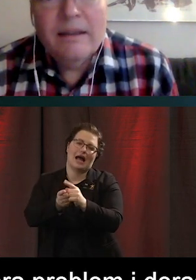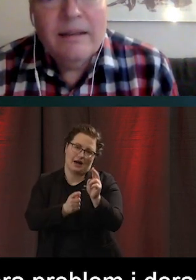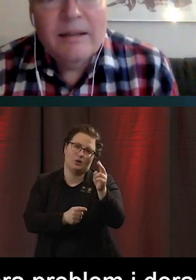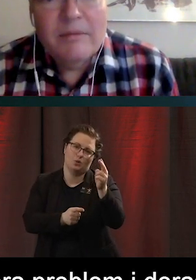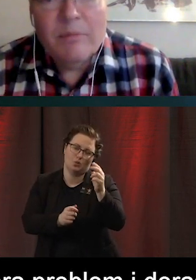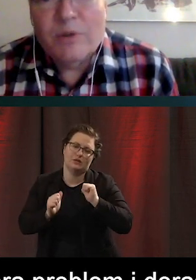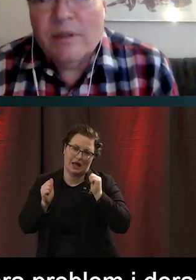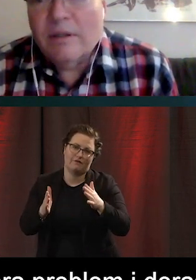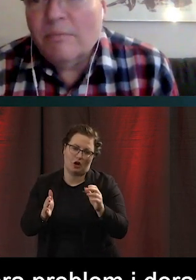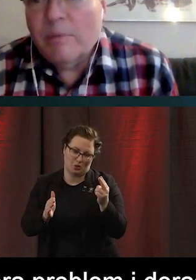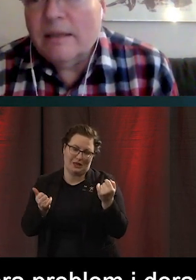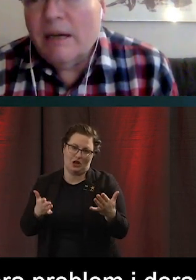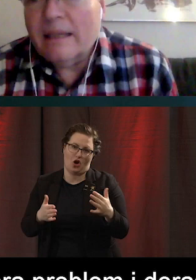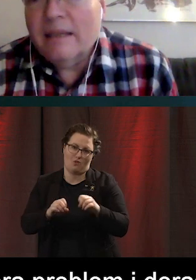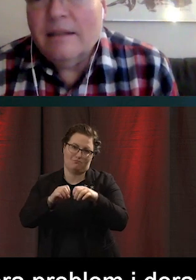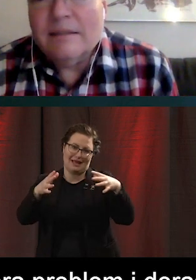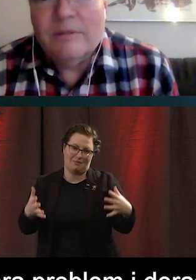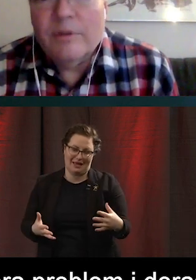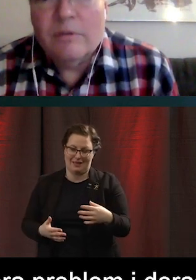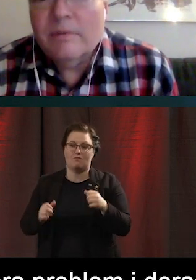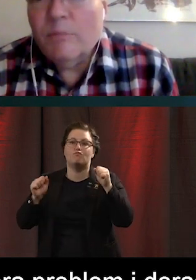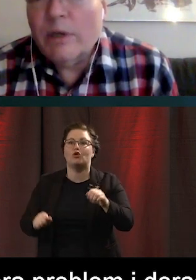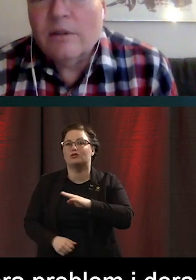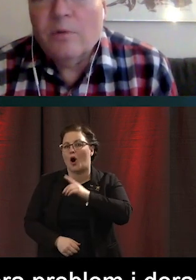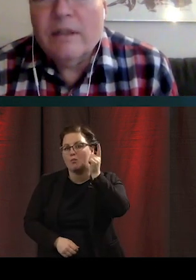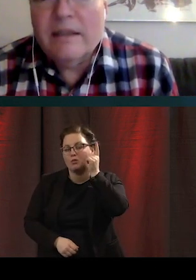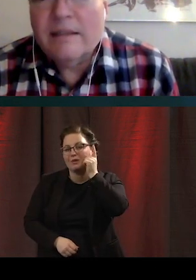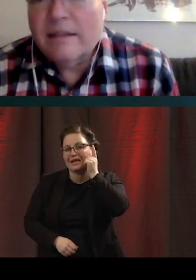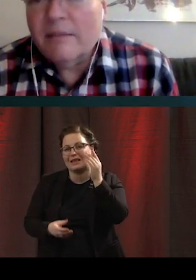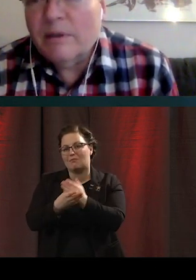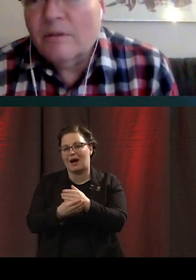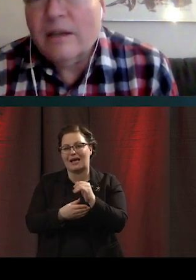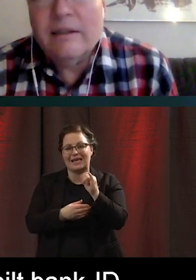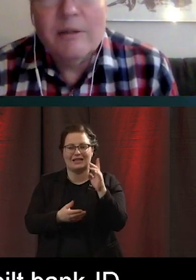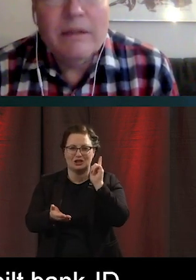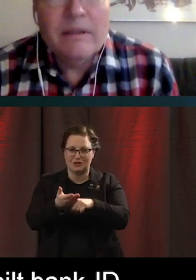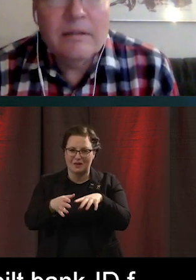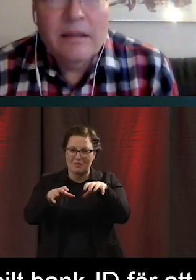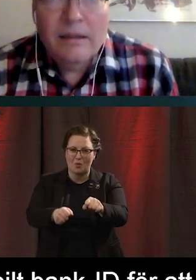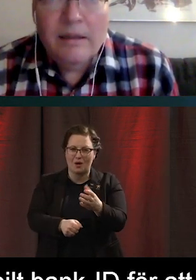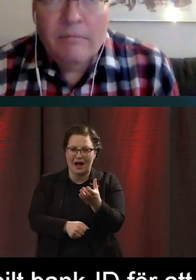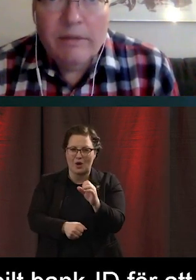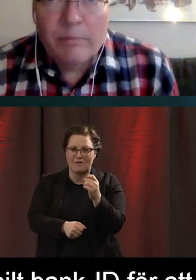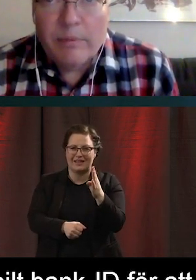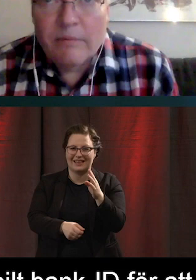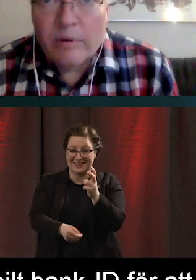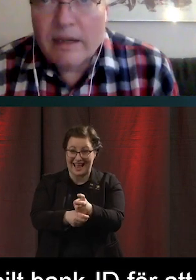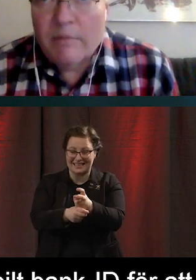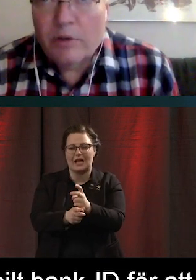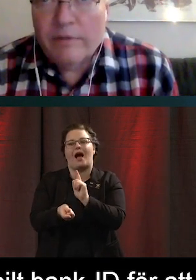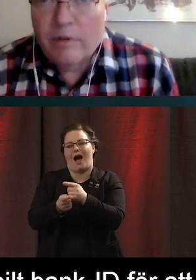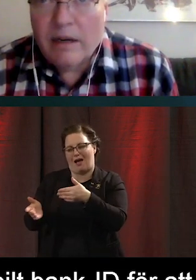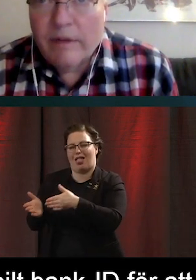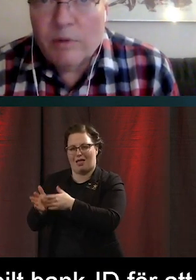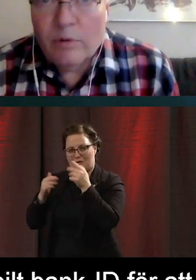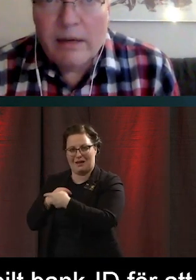ha mobilt bank-ID för att boka ett covid-test till exempel. Då kanske det har blivit problem. Och det kan